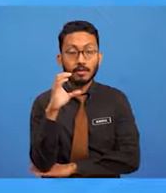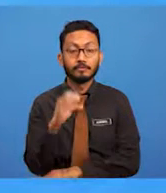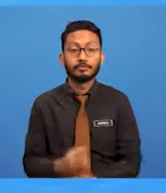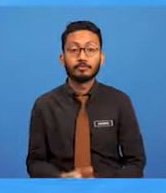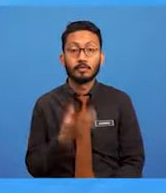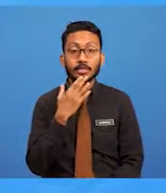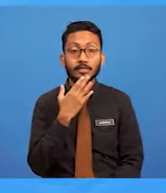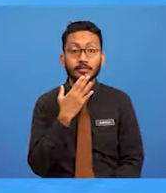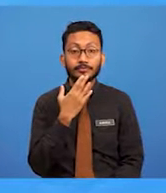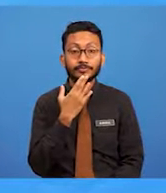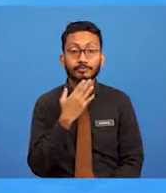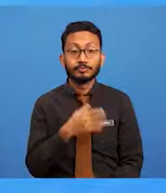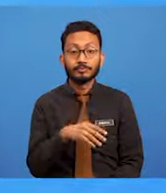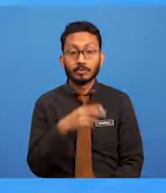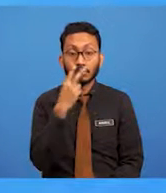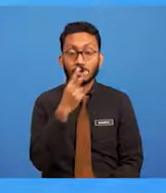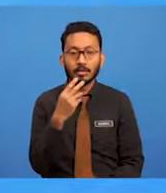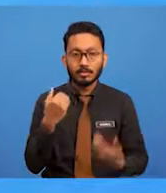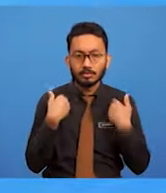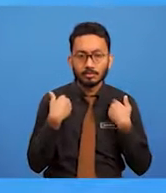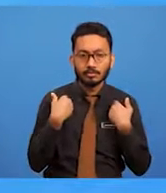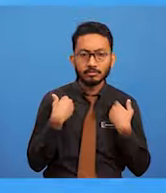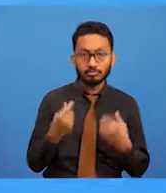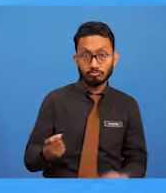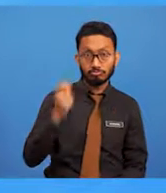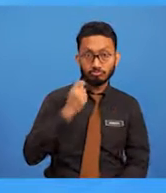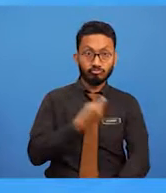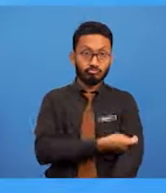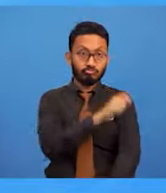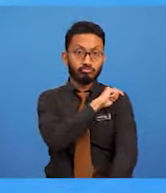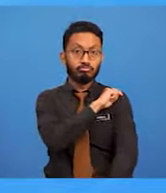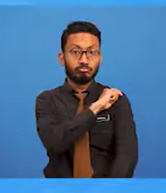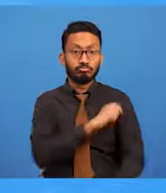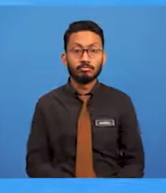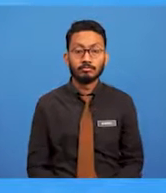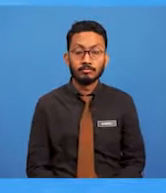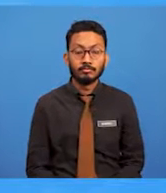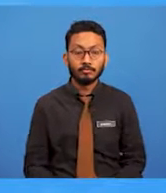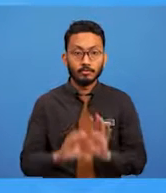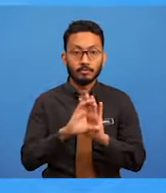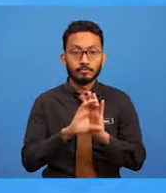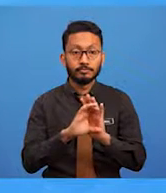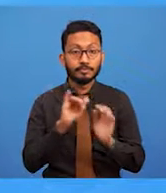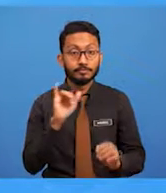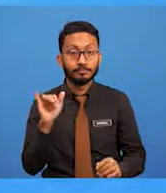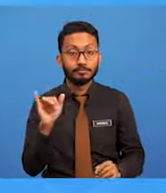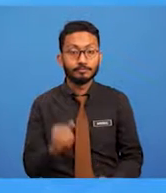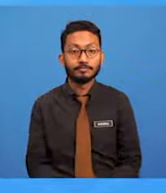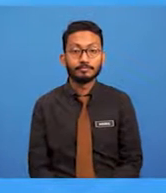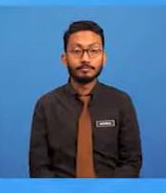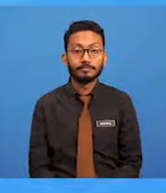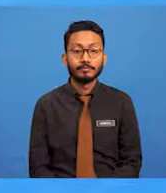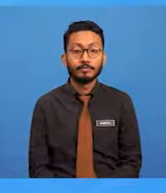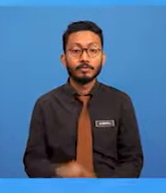yang berusurkan tenaga. Seperti yang kita lihat selalunya ia